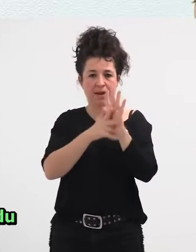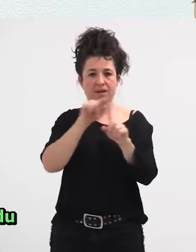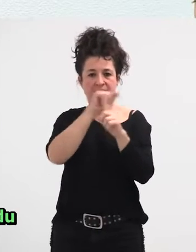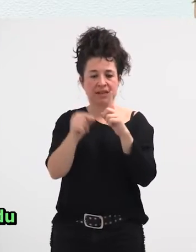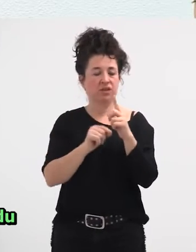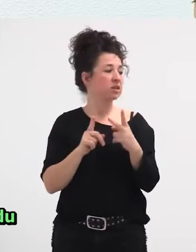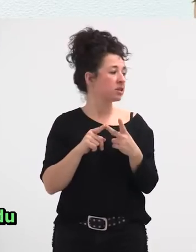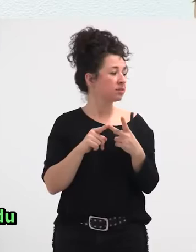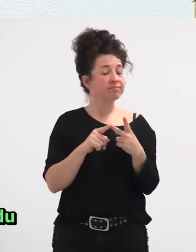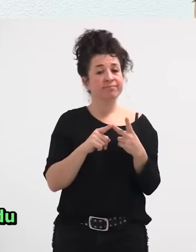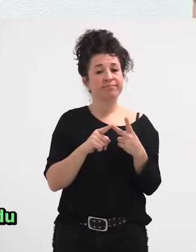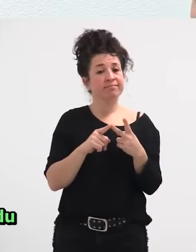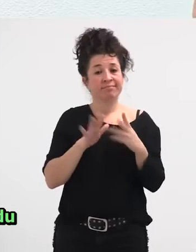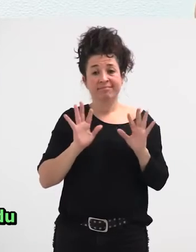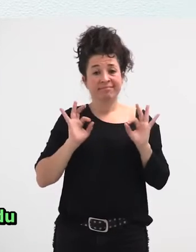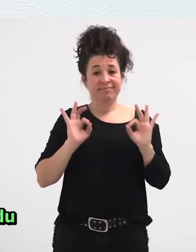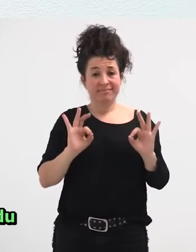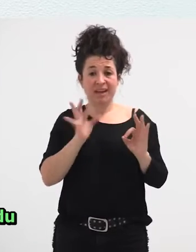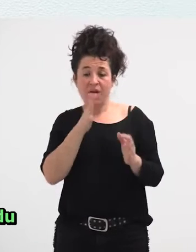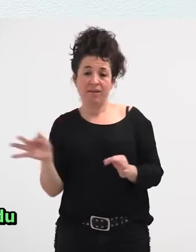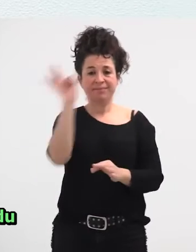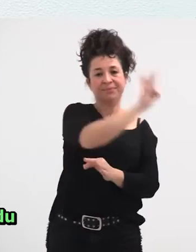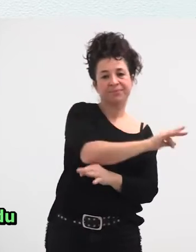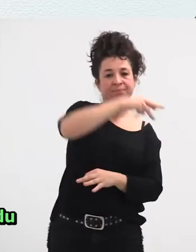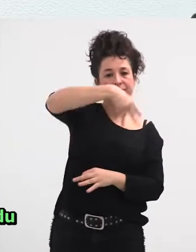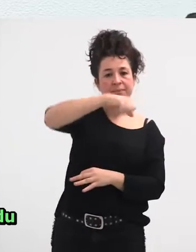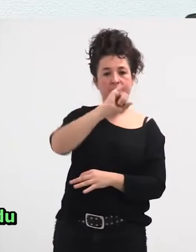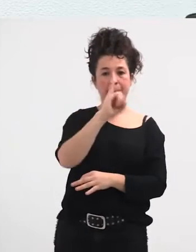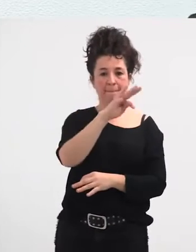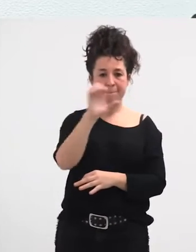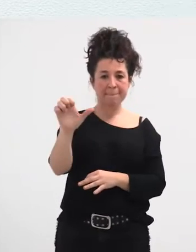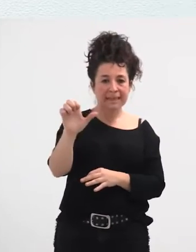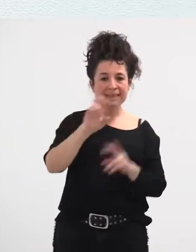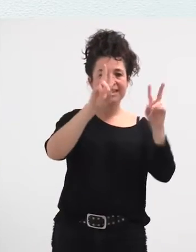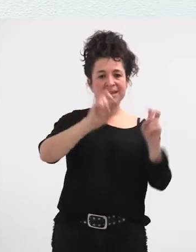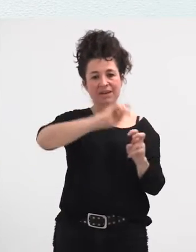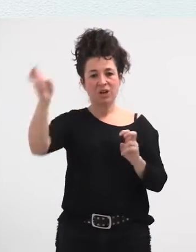eta... eta horrein jo, eta horrein maite jarraituko du, ez da, gaibatzukera osten.